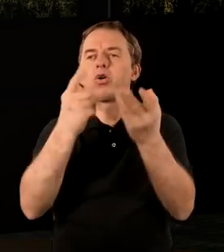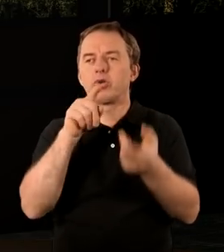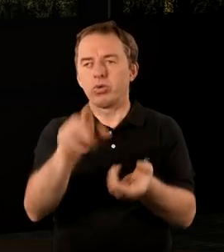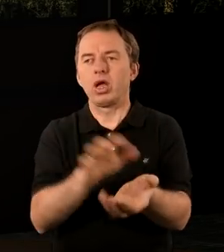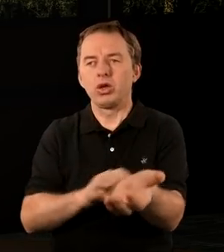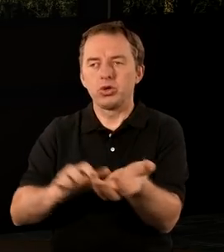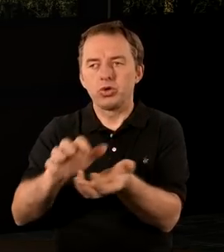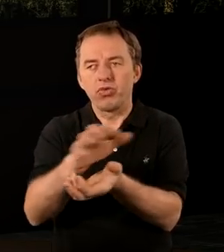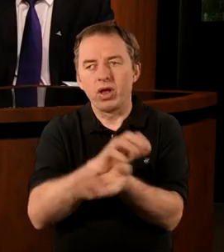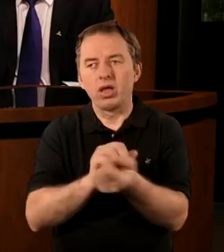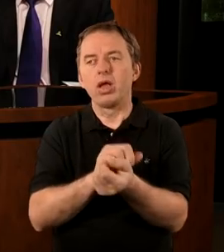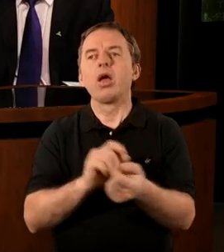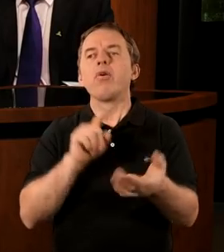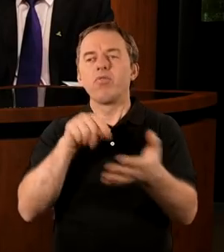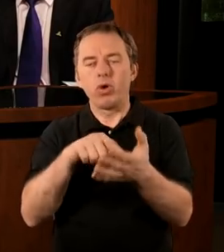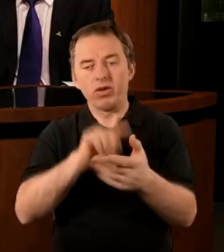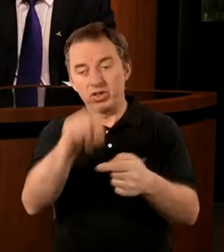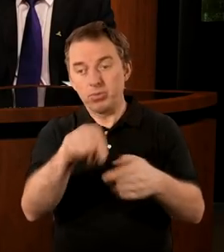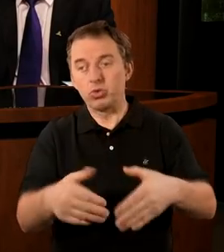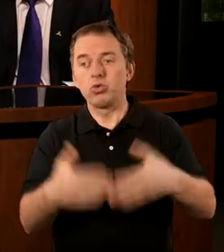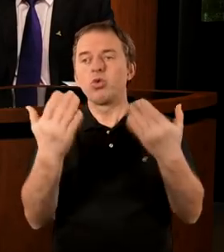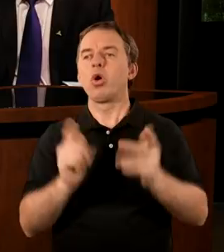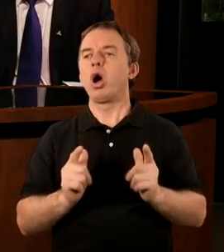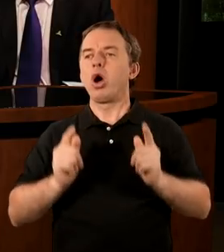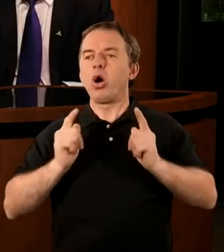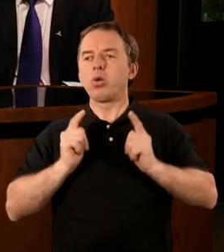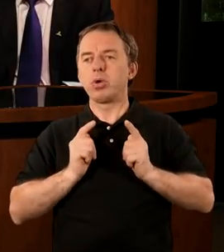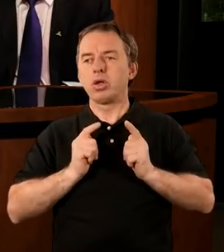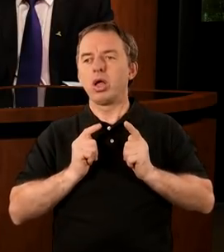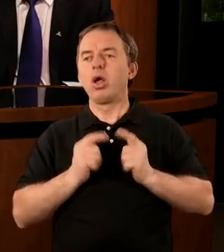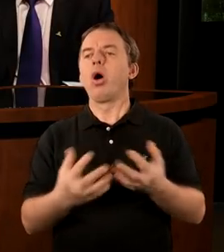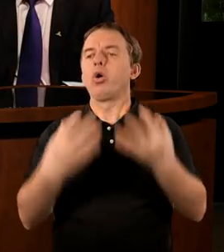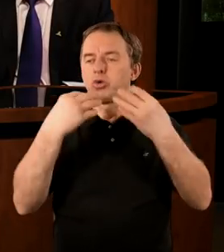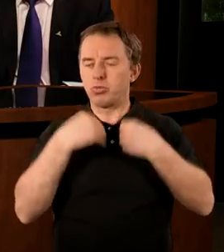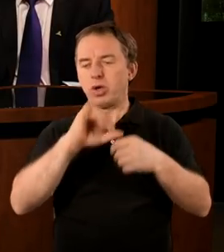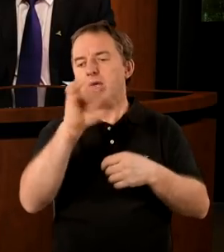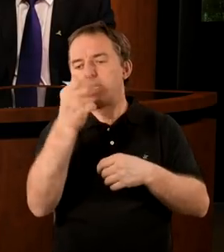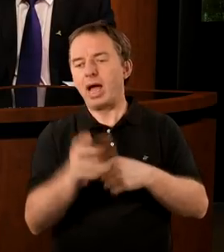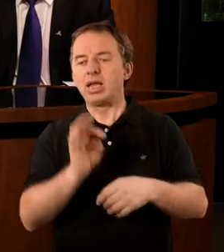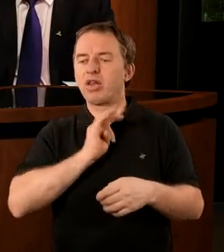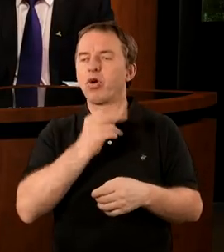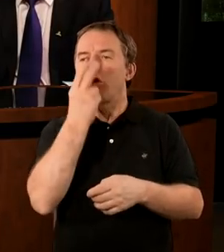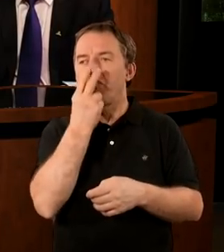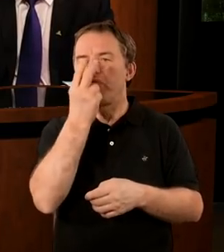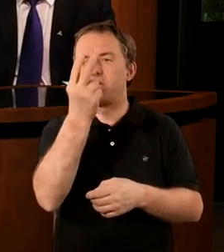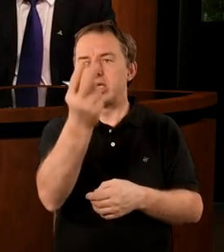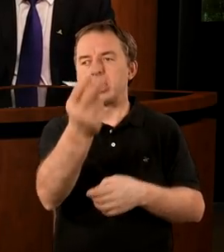świat. I właśnie w taki dni odpocznienia dostaje Jan swoją wizję.